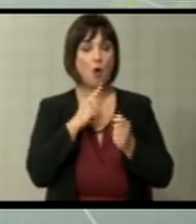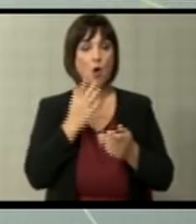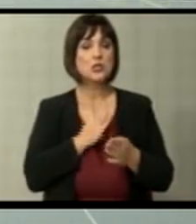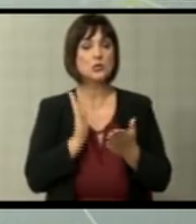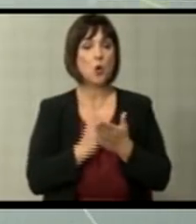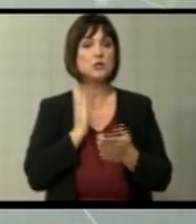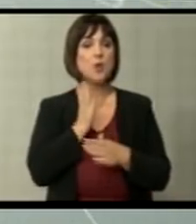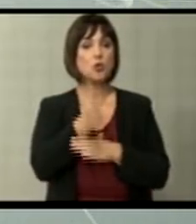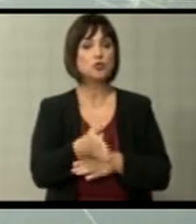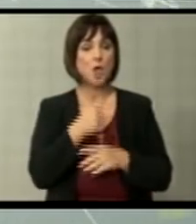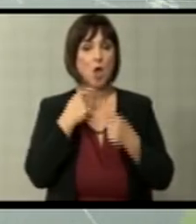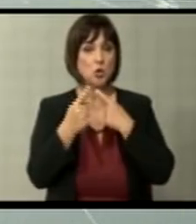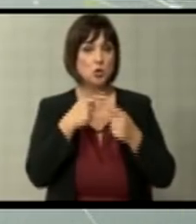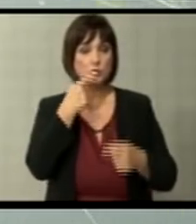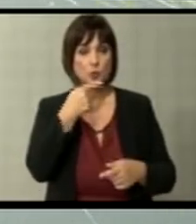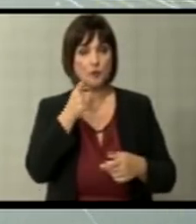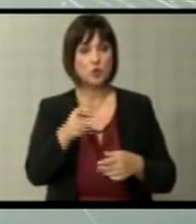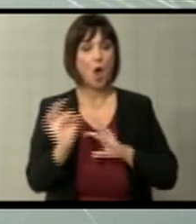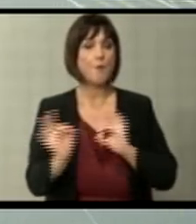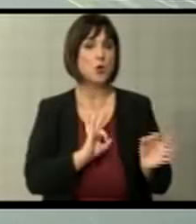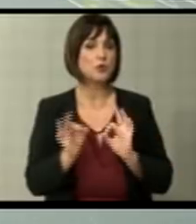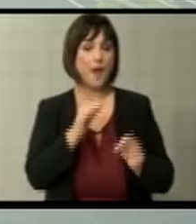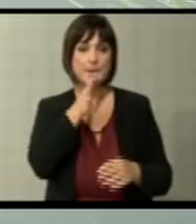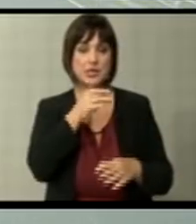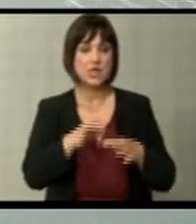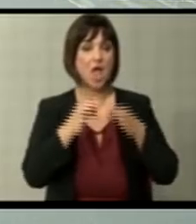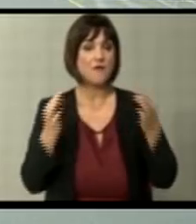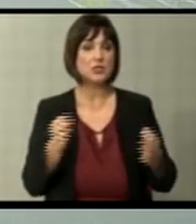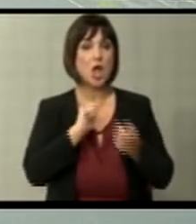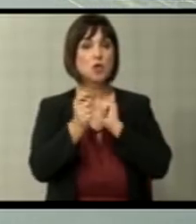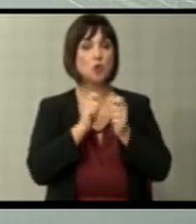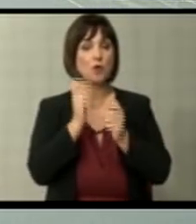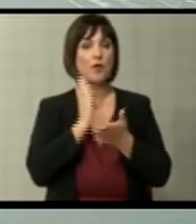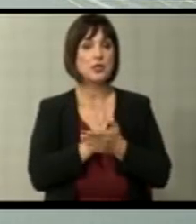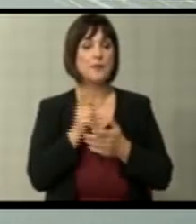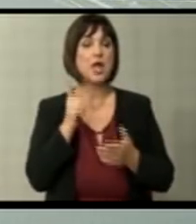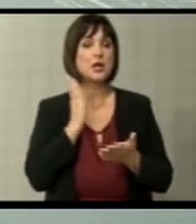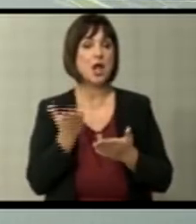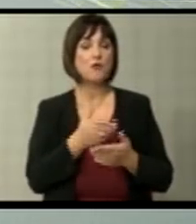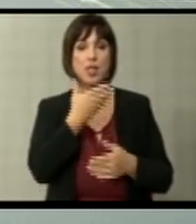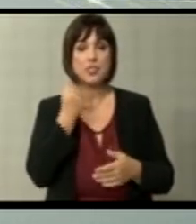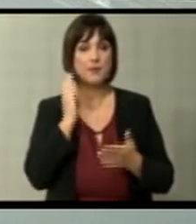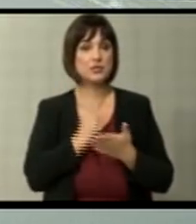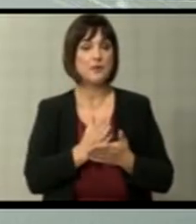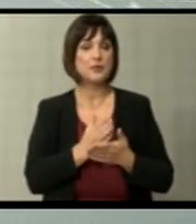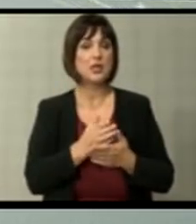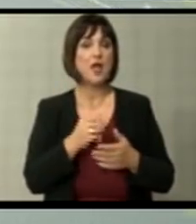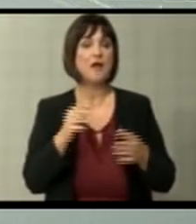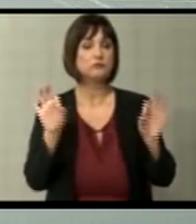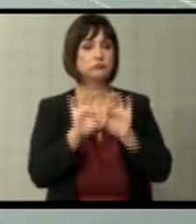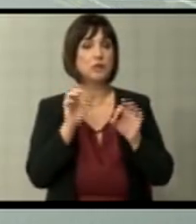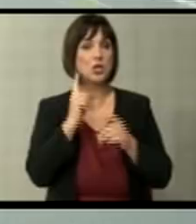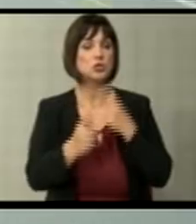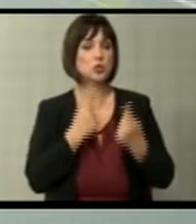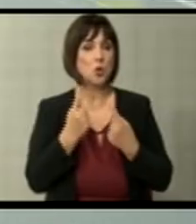учествувале, говоревме и тогаш подготвајќија Македонската јавност договорот ќе биде таков што нема да биде вин-вин ситуација.